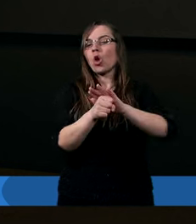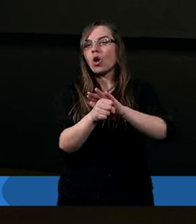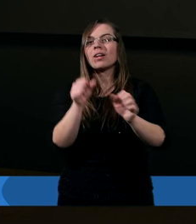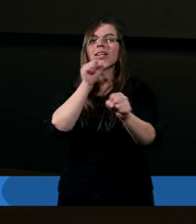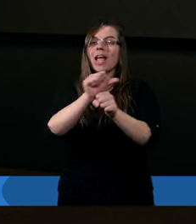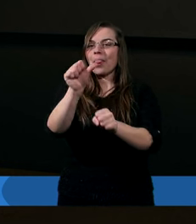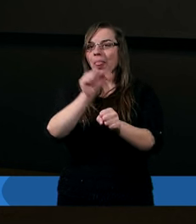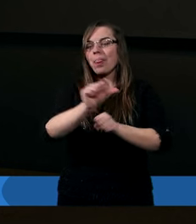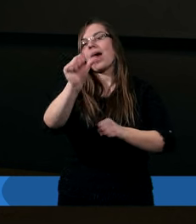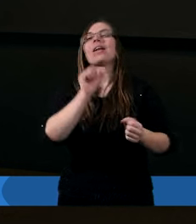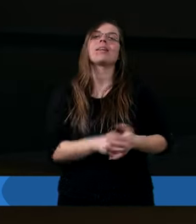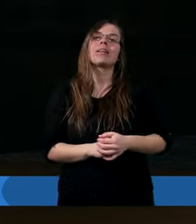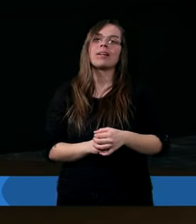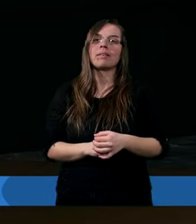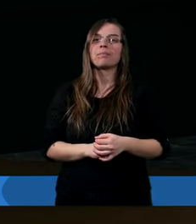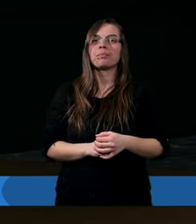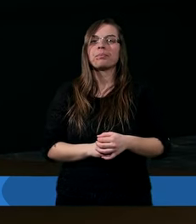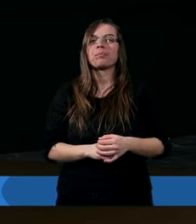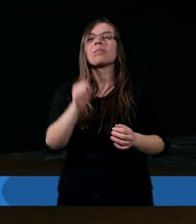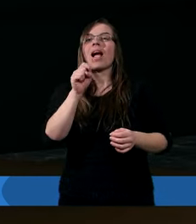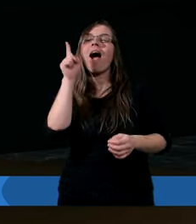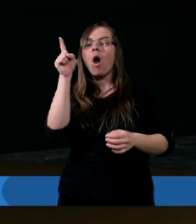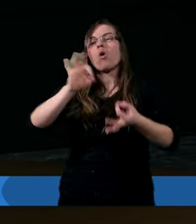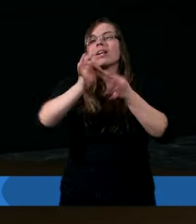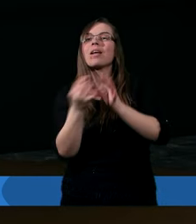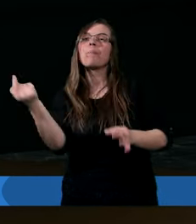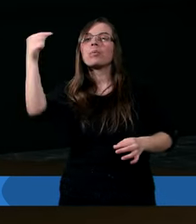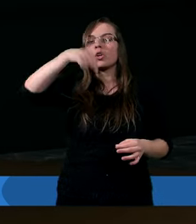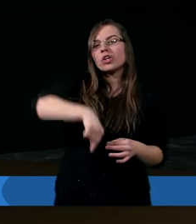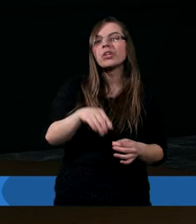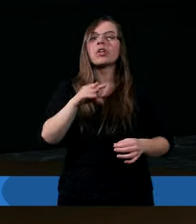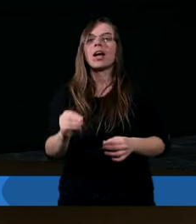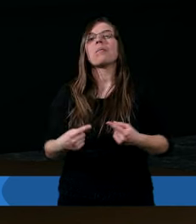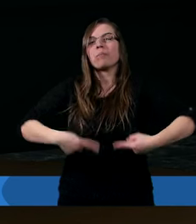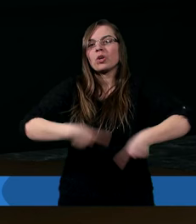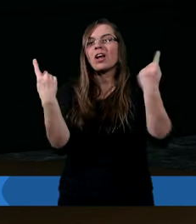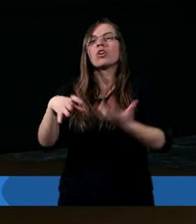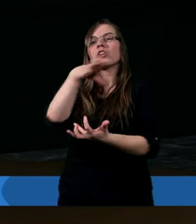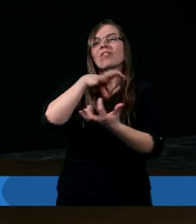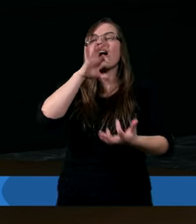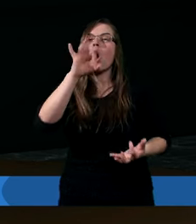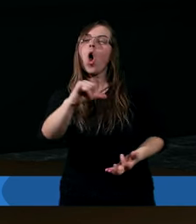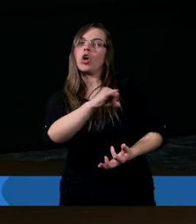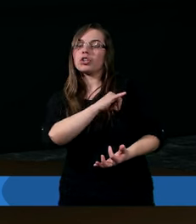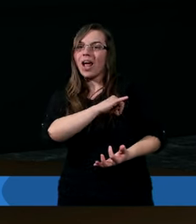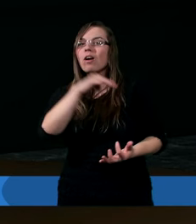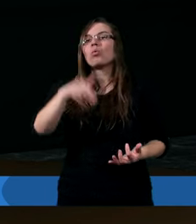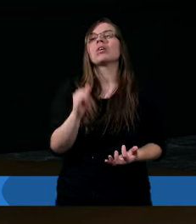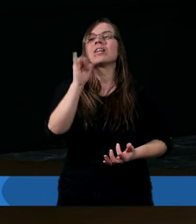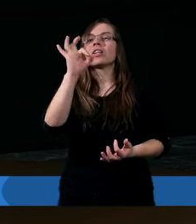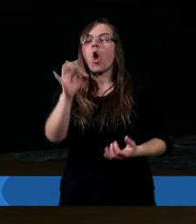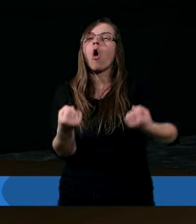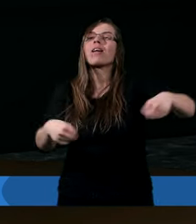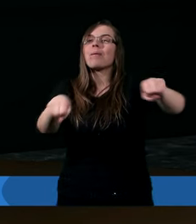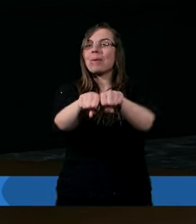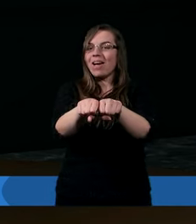11. A On, gdy przyjdzie, przekona świat o grzechu i